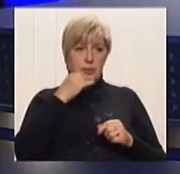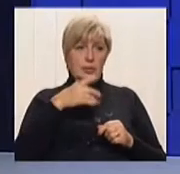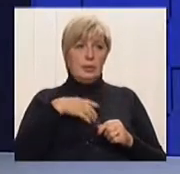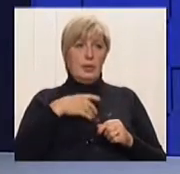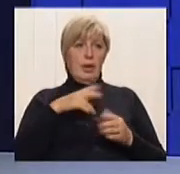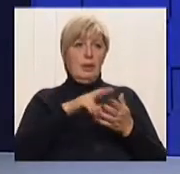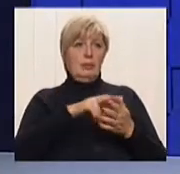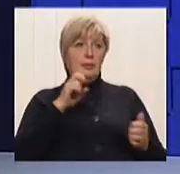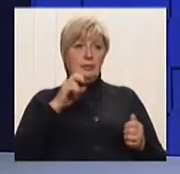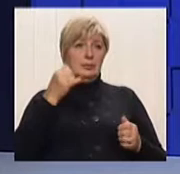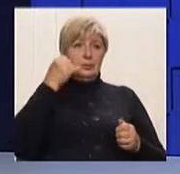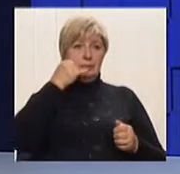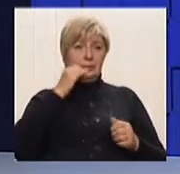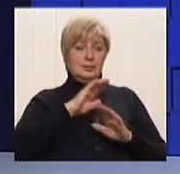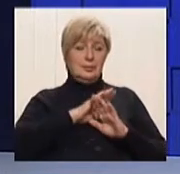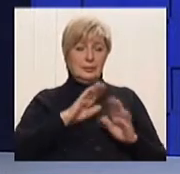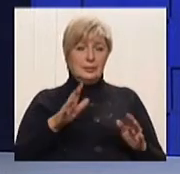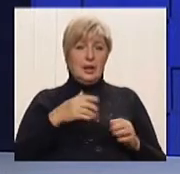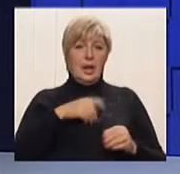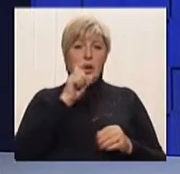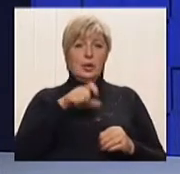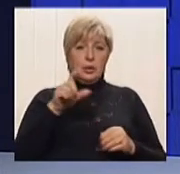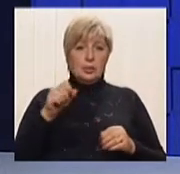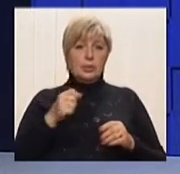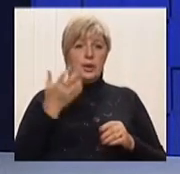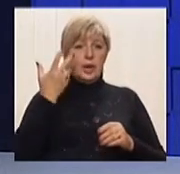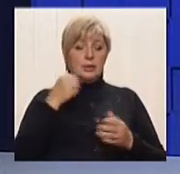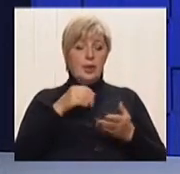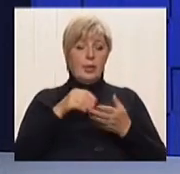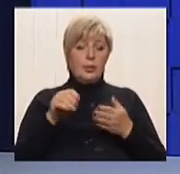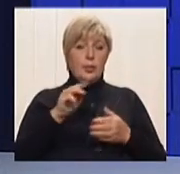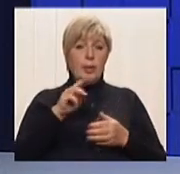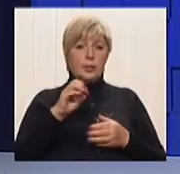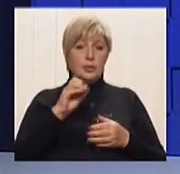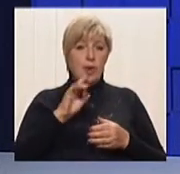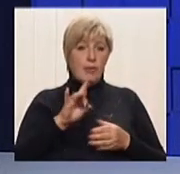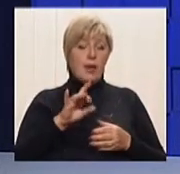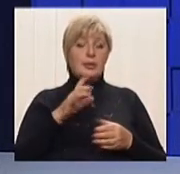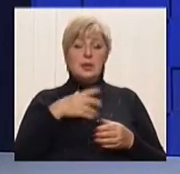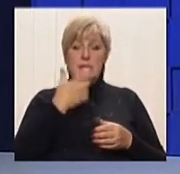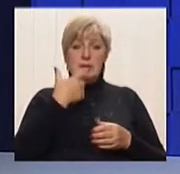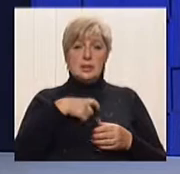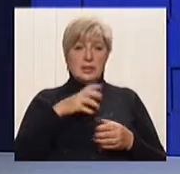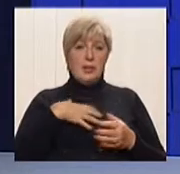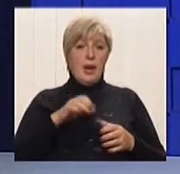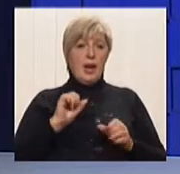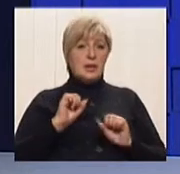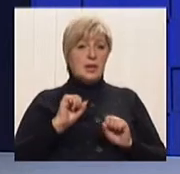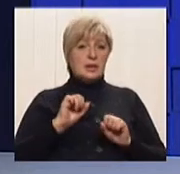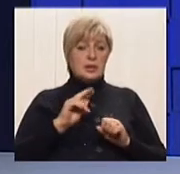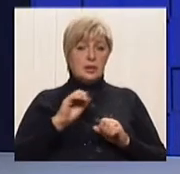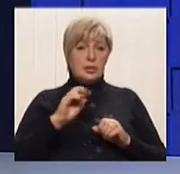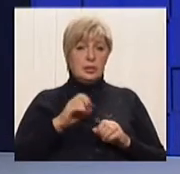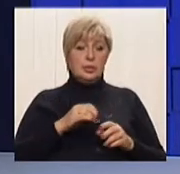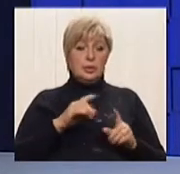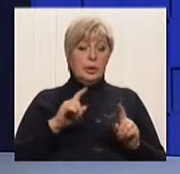люди, когда покупают товар, они себя не страхуют получением документации, из которой видно, у кого,